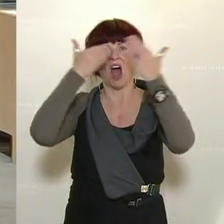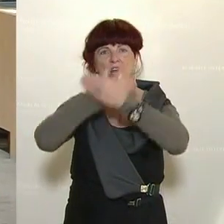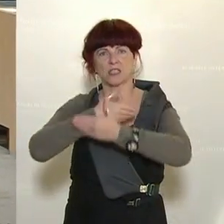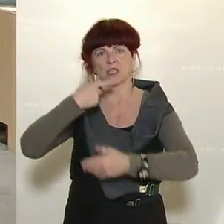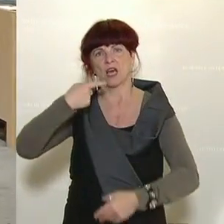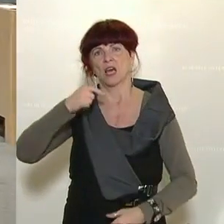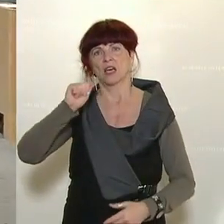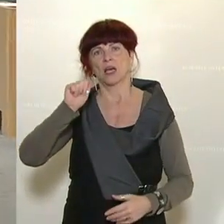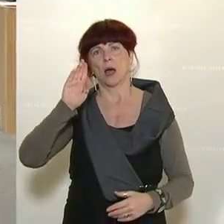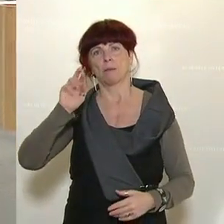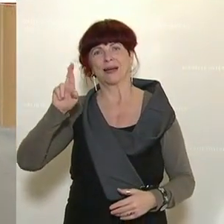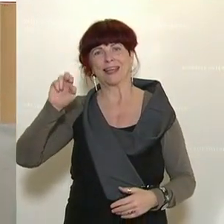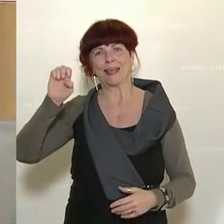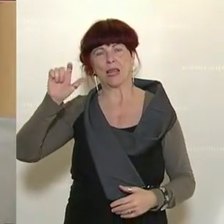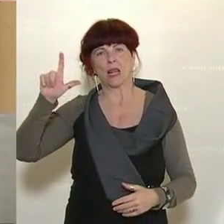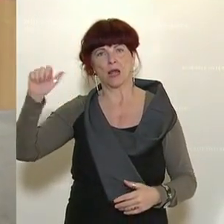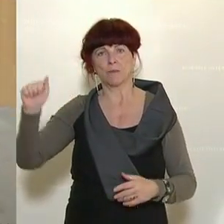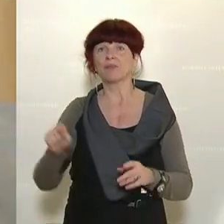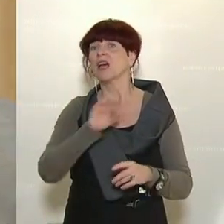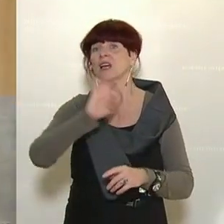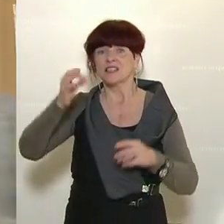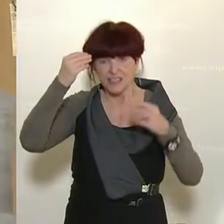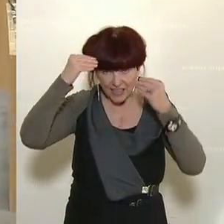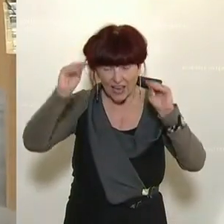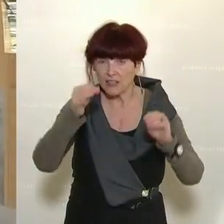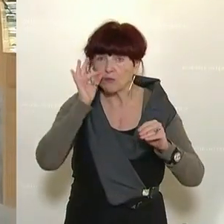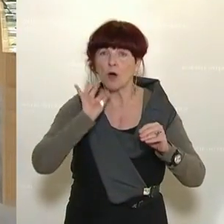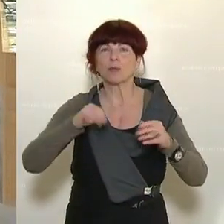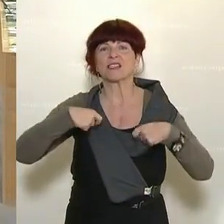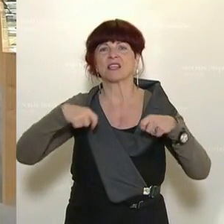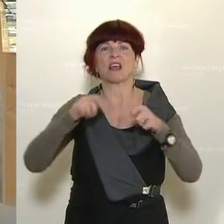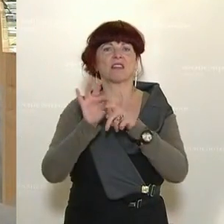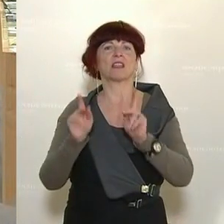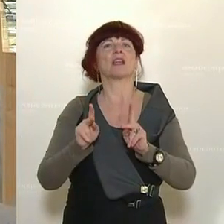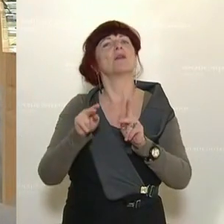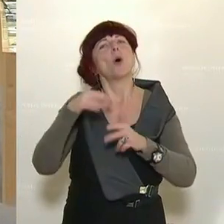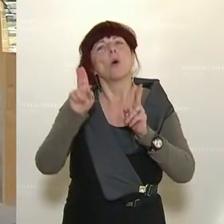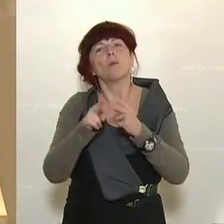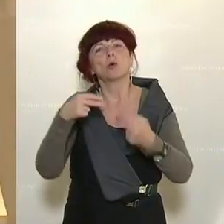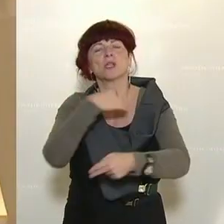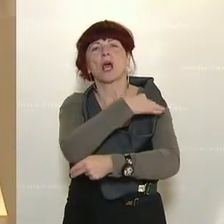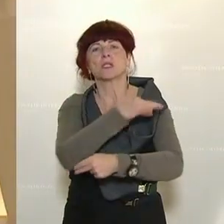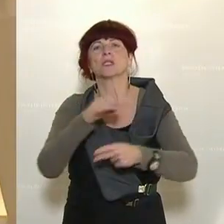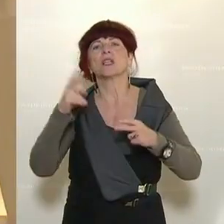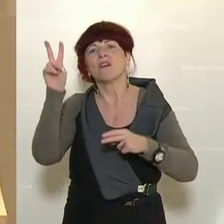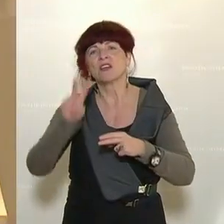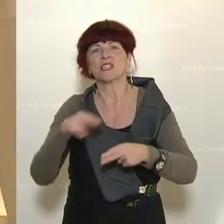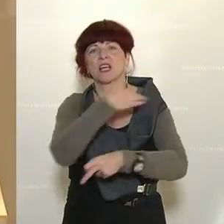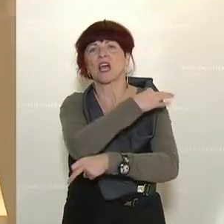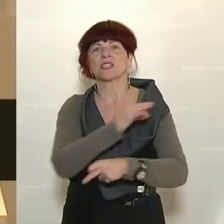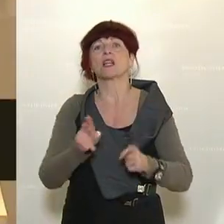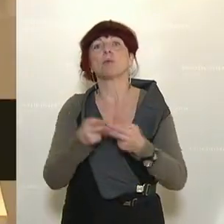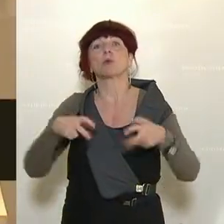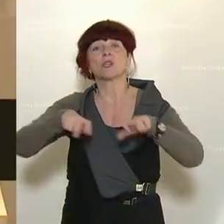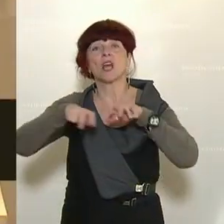Gabriele Schwarz von der ÖVP ist an Bord. Herr Bundeskanzler, Vizekanzler, werte Mitglieder der Bundesregierung, Hohes Haus, verehrte Zuseherinnen